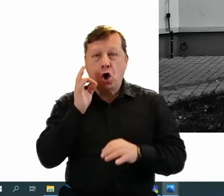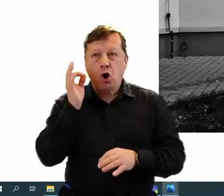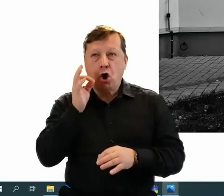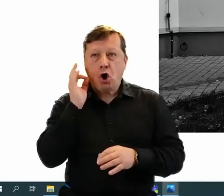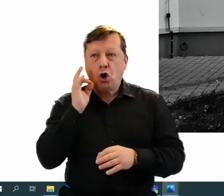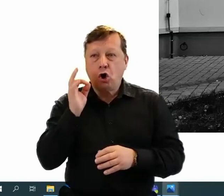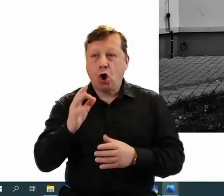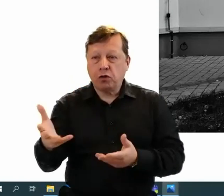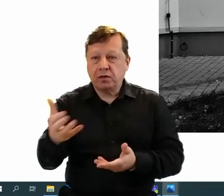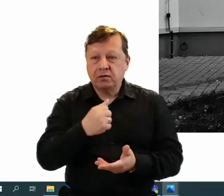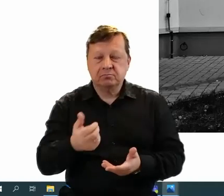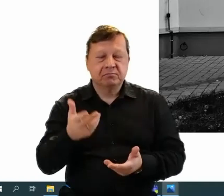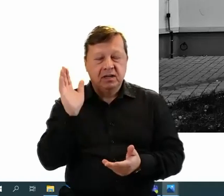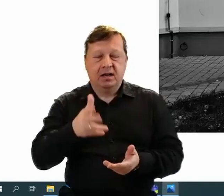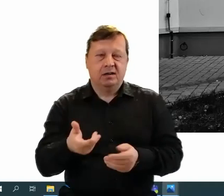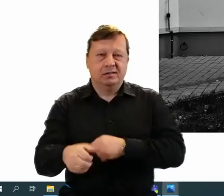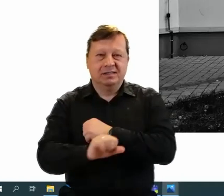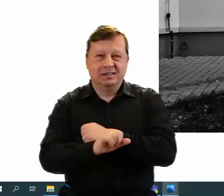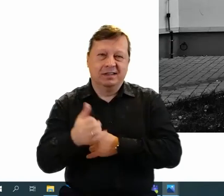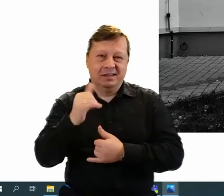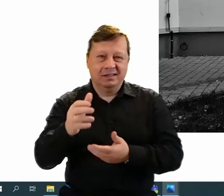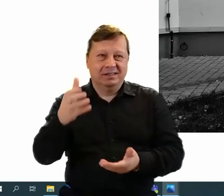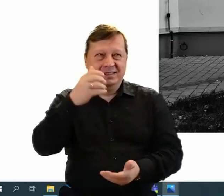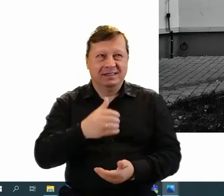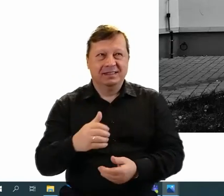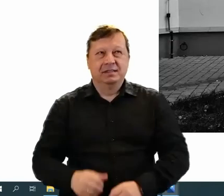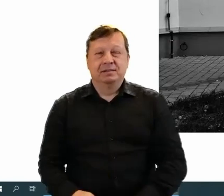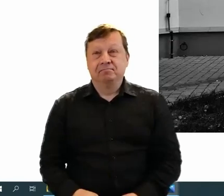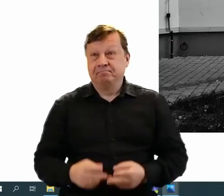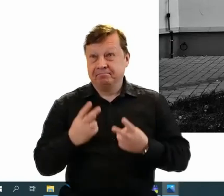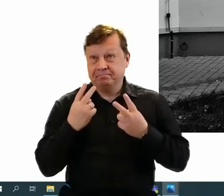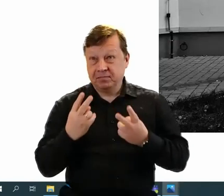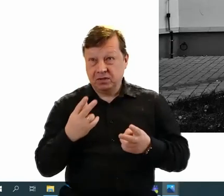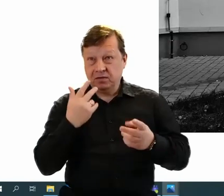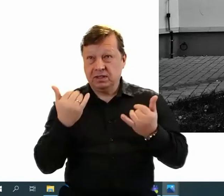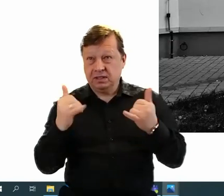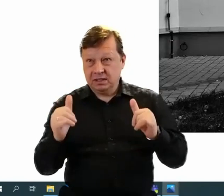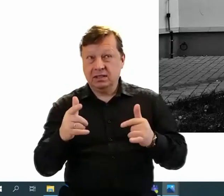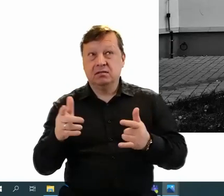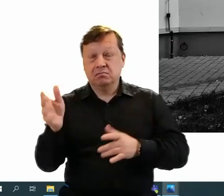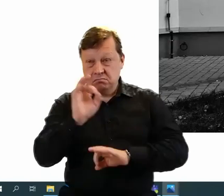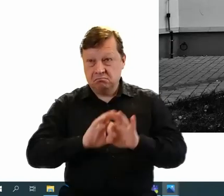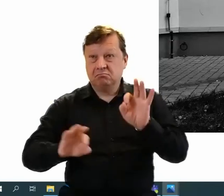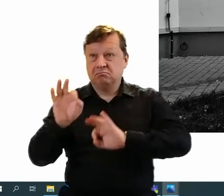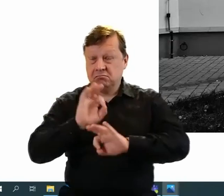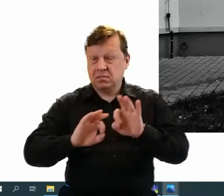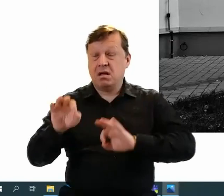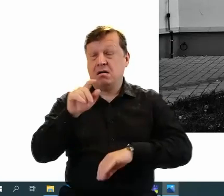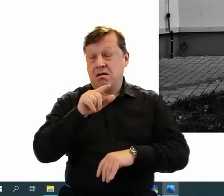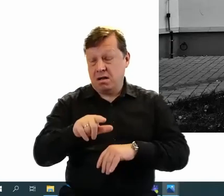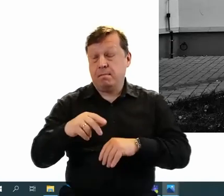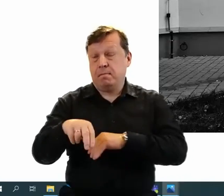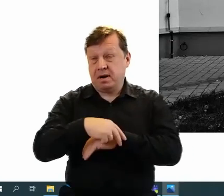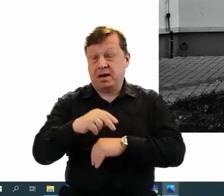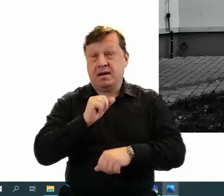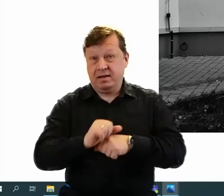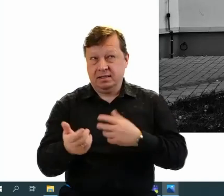związku z tym zostało to w ten sposób zaaranżowane. Jak widać, tle rewitalizacja Pragi trwa. Ponieważ budynki zostały otynkowane.